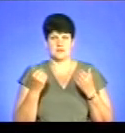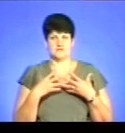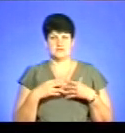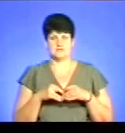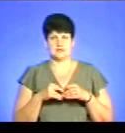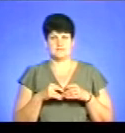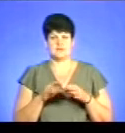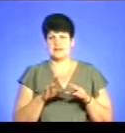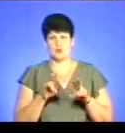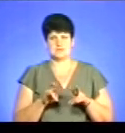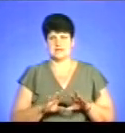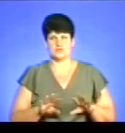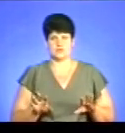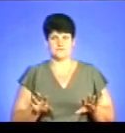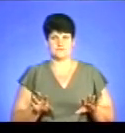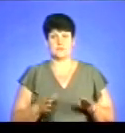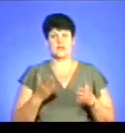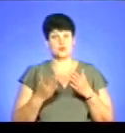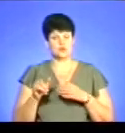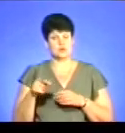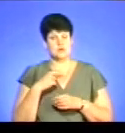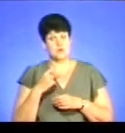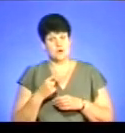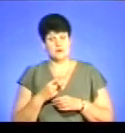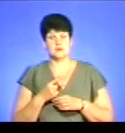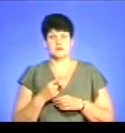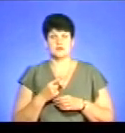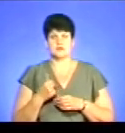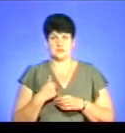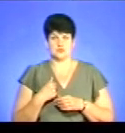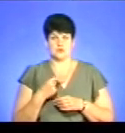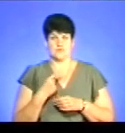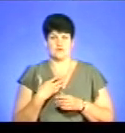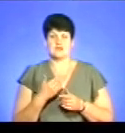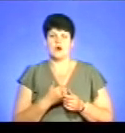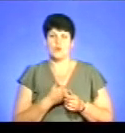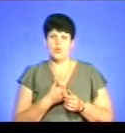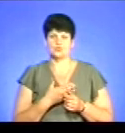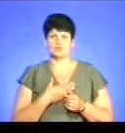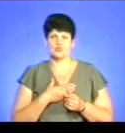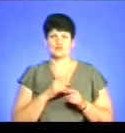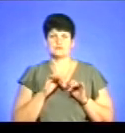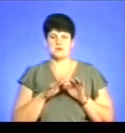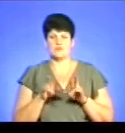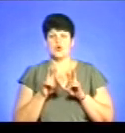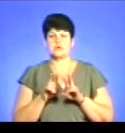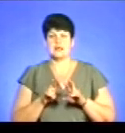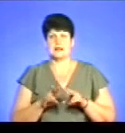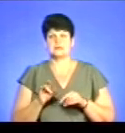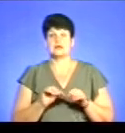не обстежує сім'ю. Якщо людина каже, що те, що я говорив, що я хочу, щоб мою справу розглянула